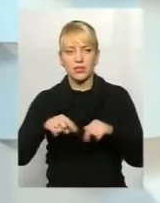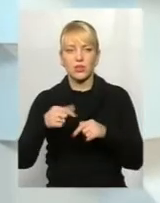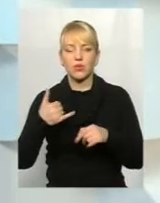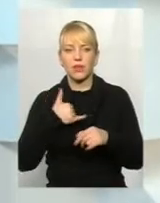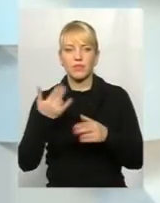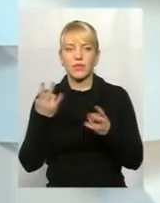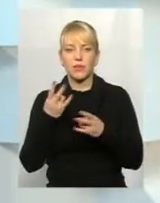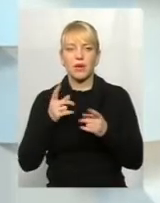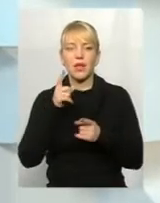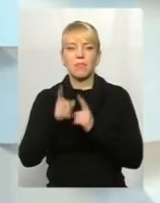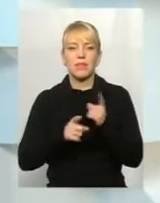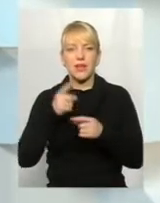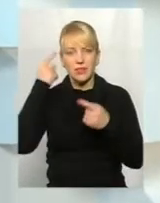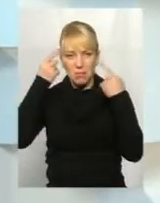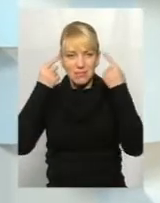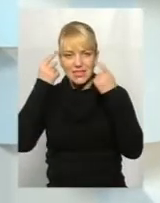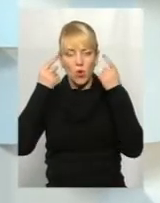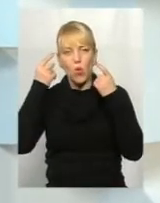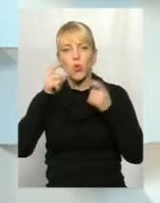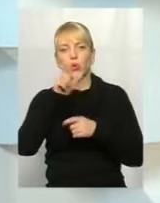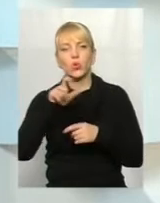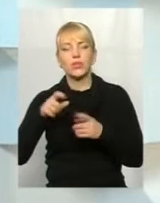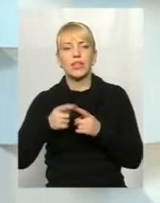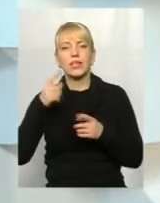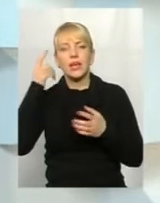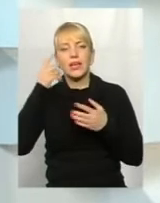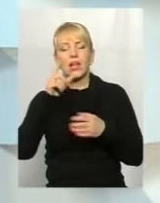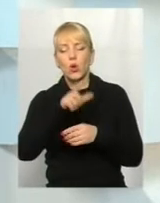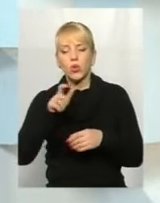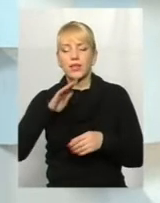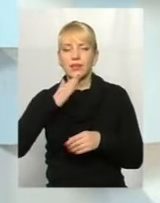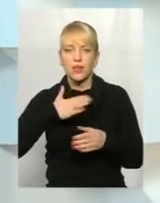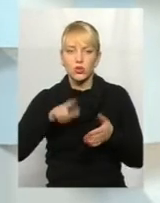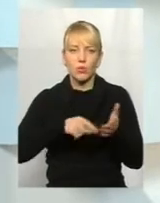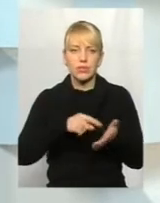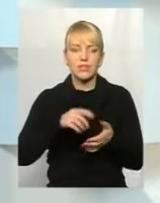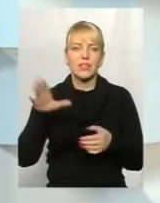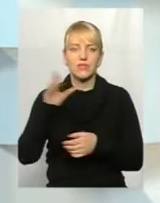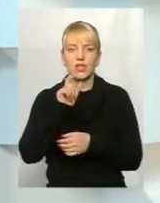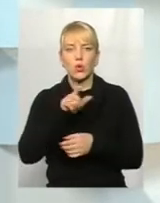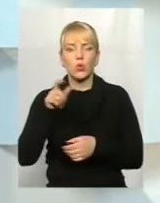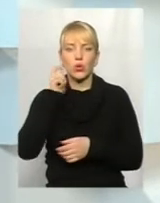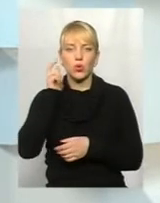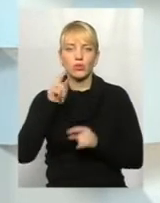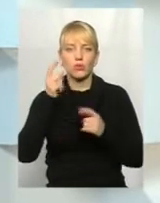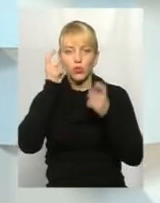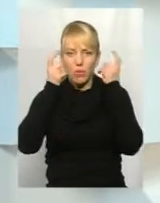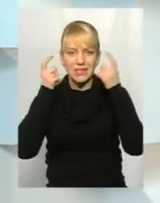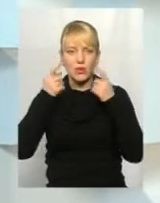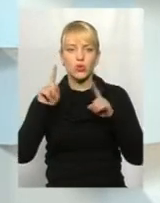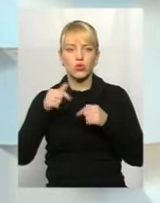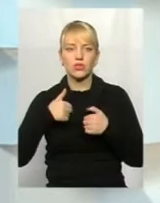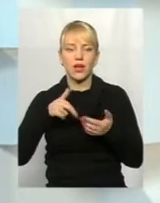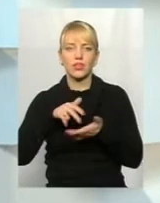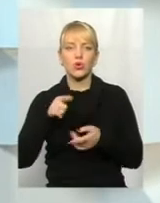психологію людей. Людей-жителів не тільки нашого міста, взагалі людей-жителів України. Тому що психологія, що я